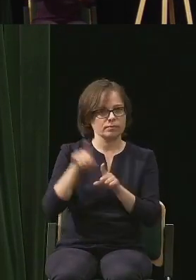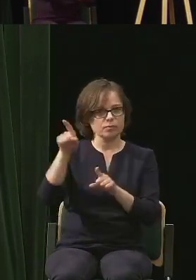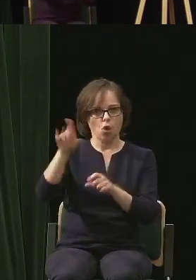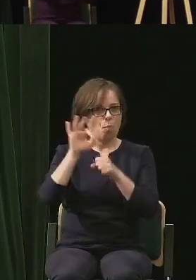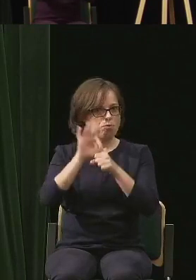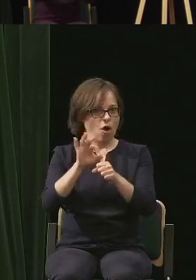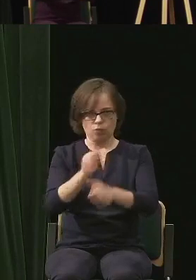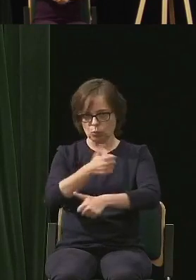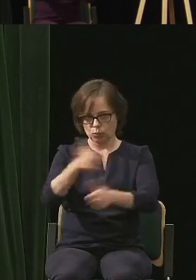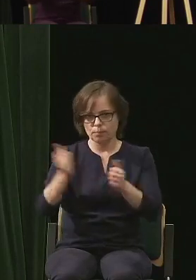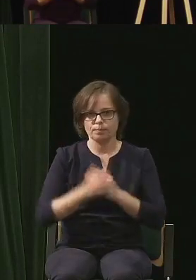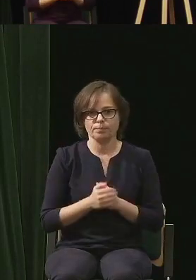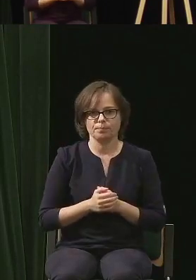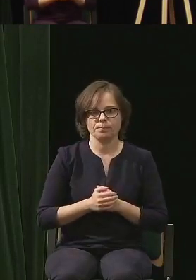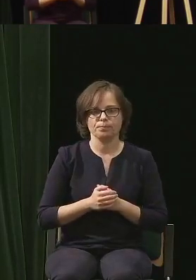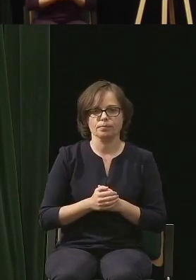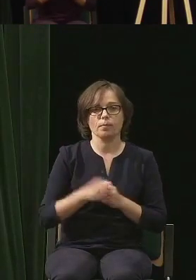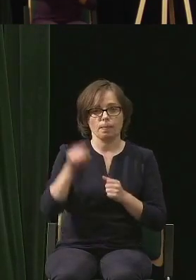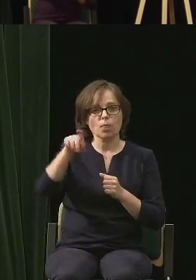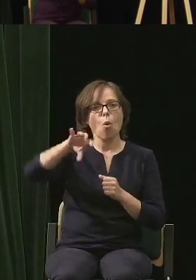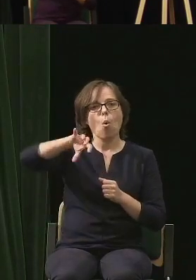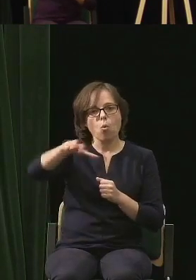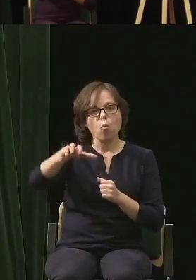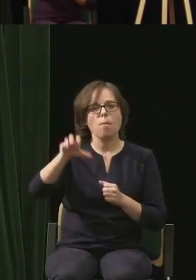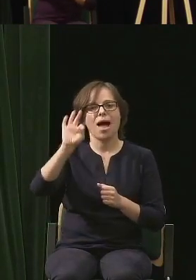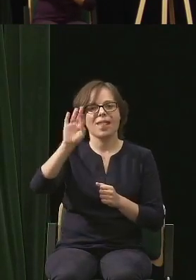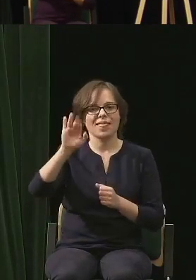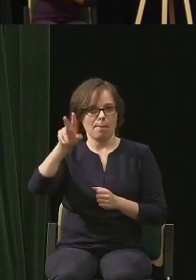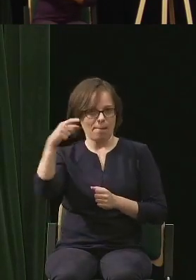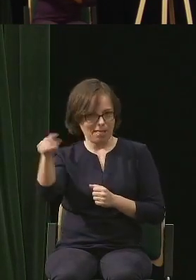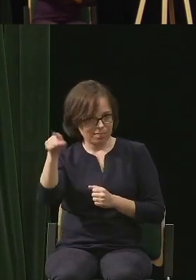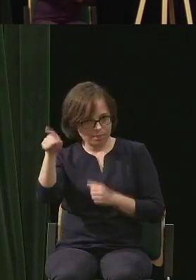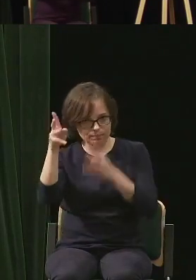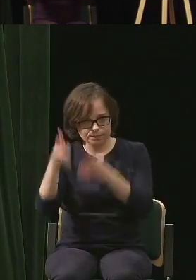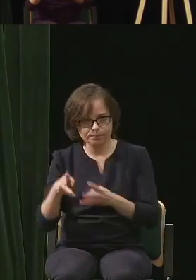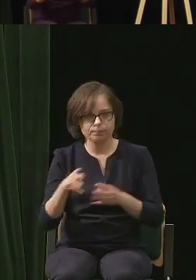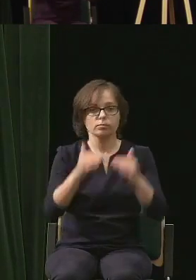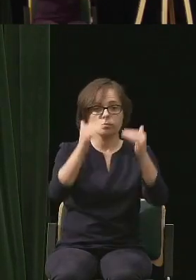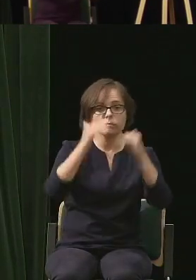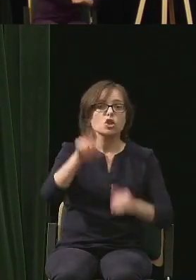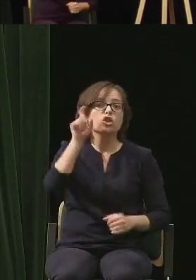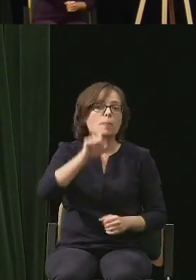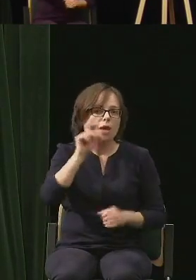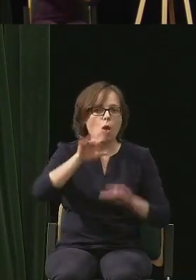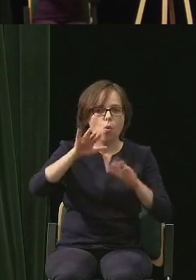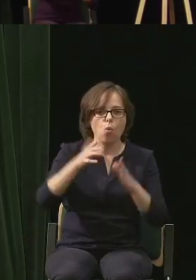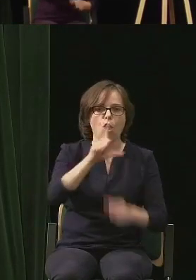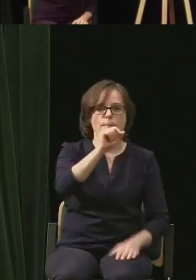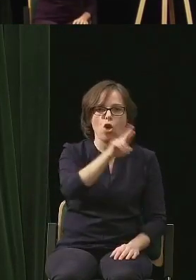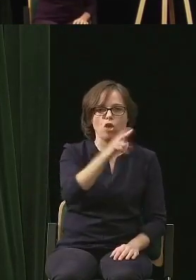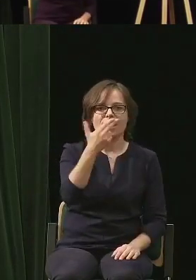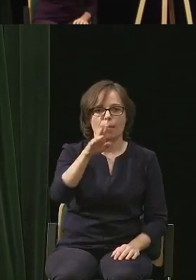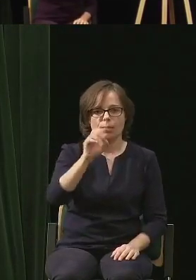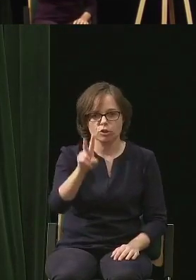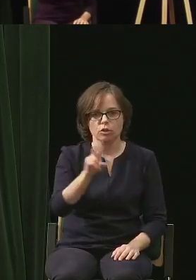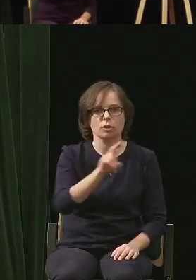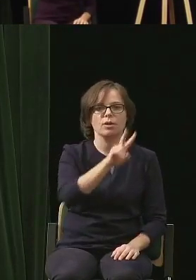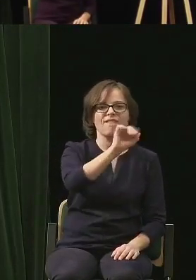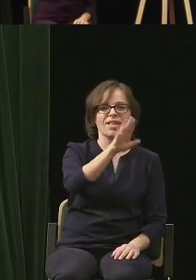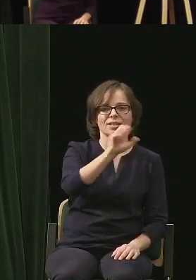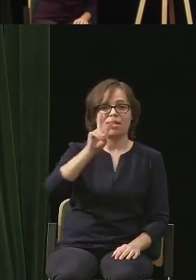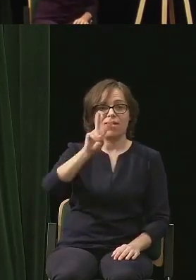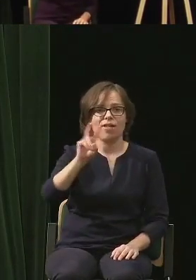prowadzącego. I to była grupa Tyrmanda. Szpiedzy, czyli Piotr Niemczyk, Wincent V.